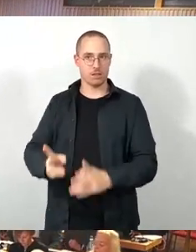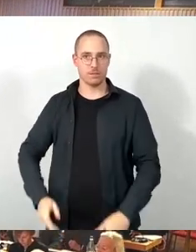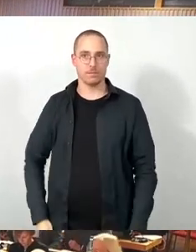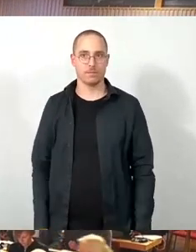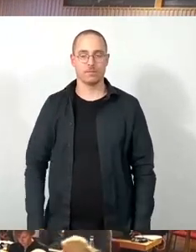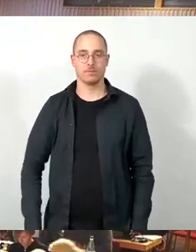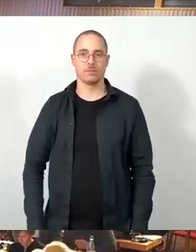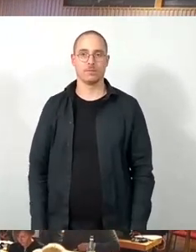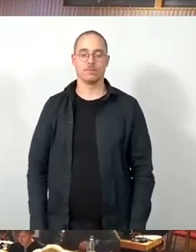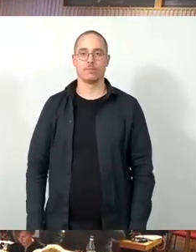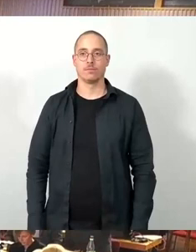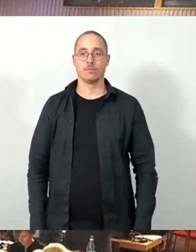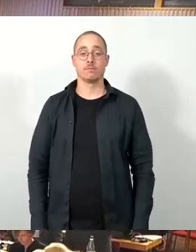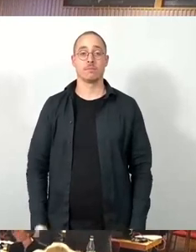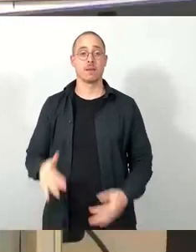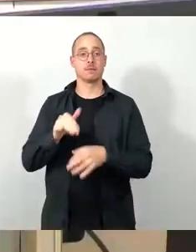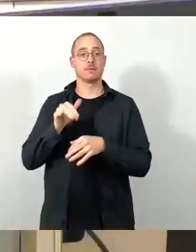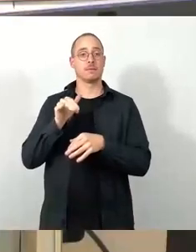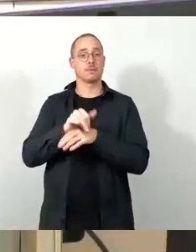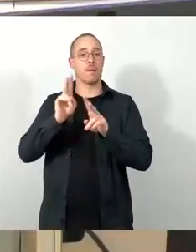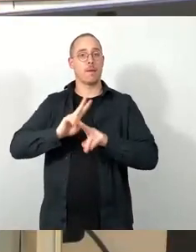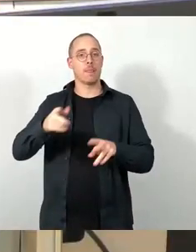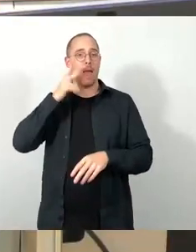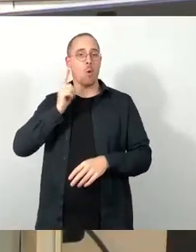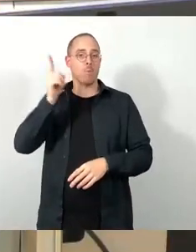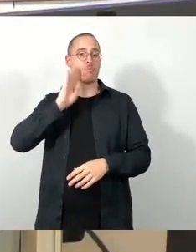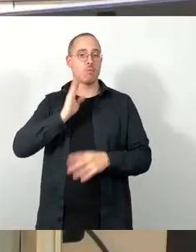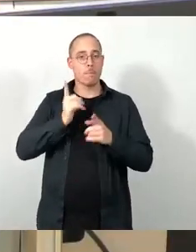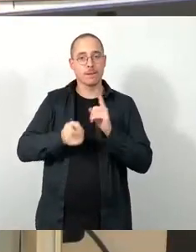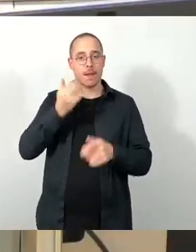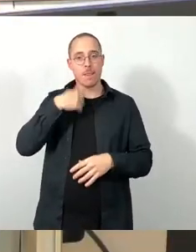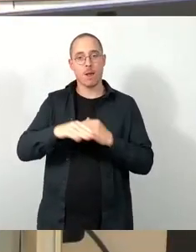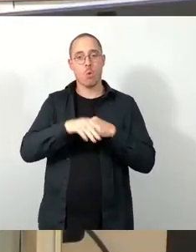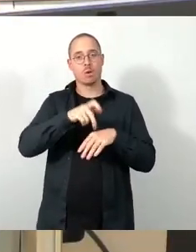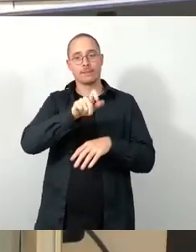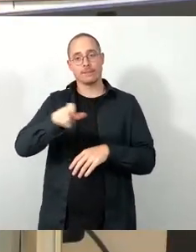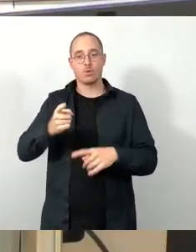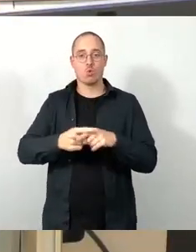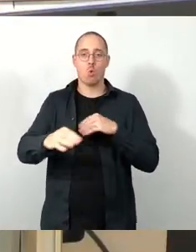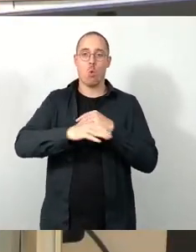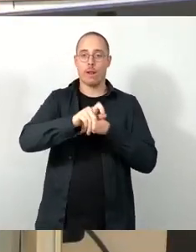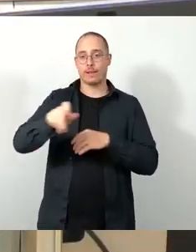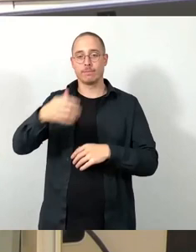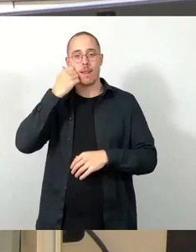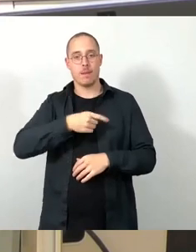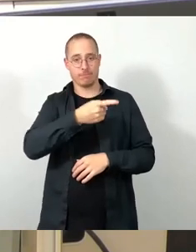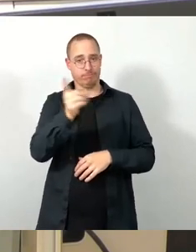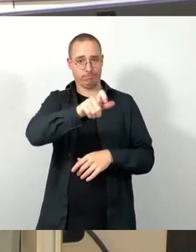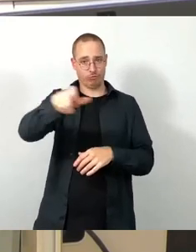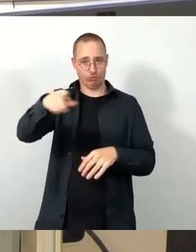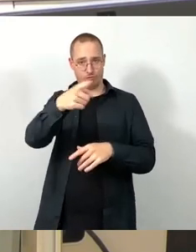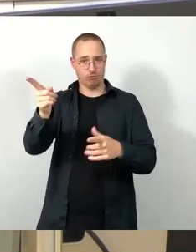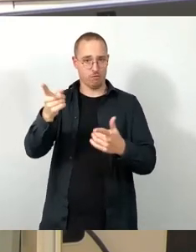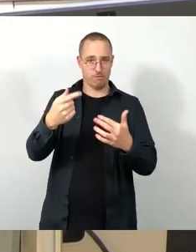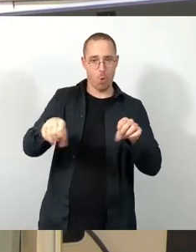Sehr geehrter Herr Oberbürgermeister, liebe Kolleginnen und Kollegen, liebe Menschen im Stream, dass wir uns mit der Thematik der vierten